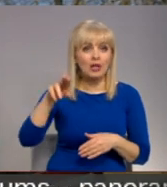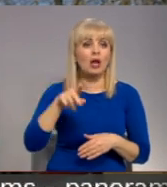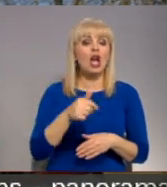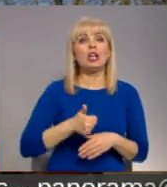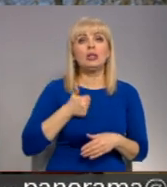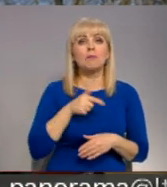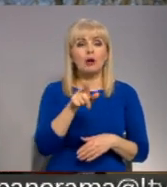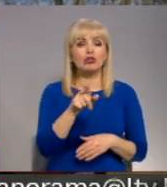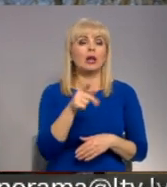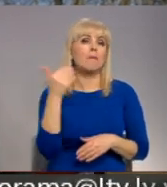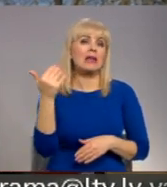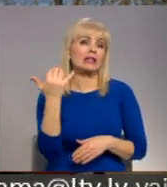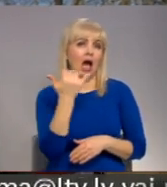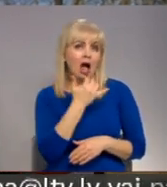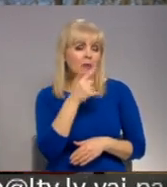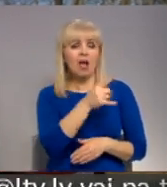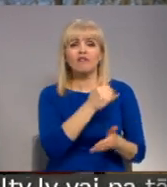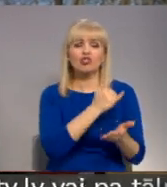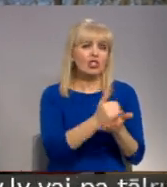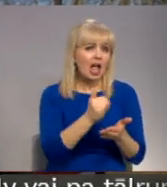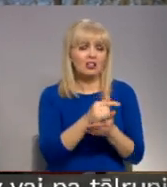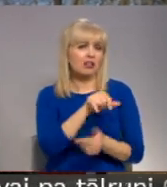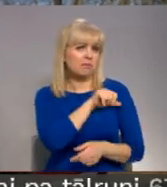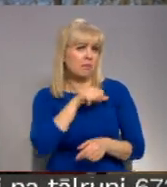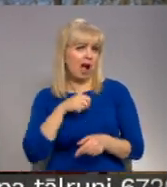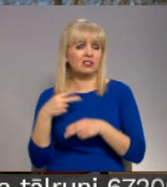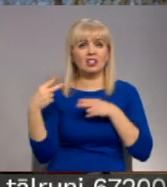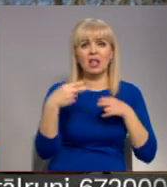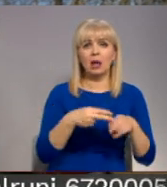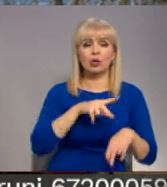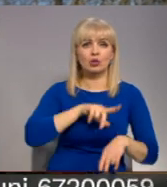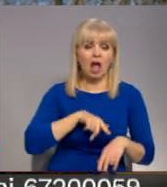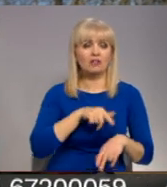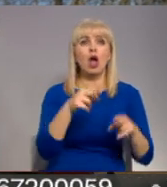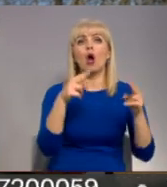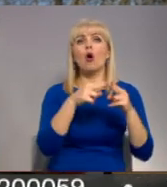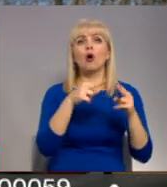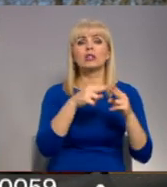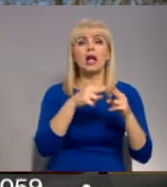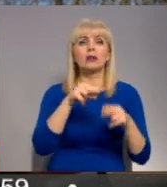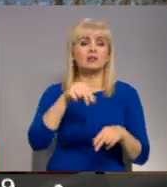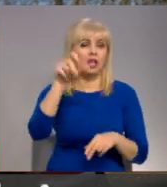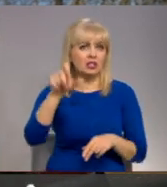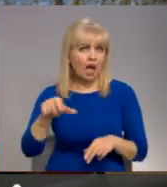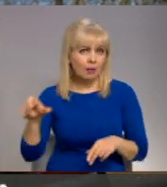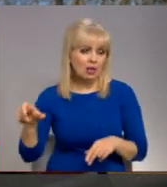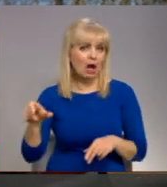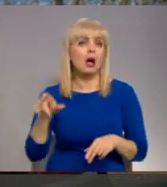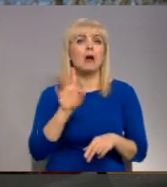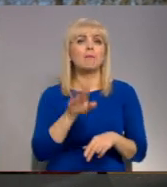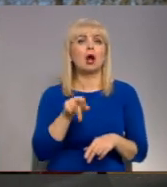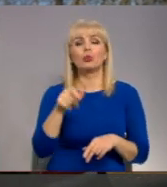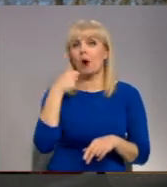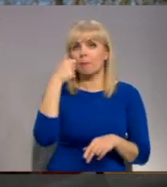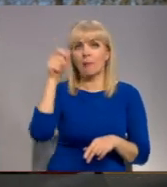zemniekam, viņš viņu nekop, viņš nebrauc uz Latviju. Tad mēs kontaktējamies zemniekiem, kontaktējamies ar pilnvaru to